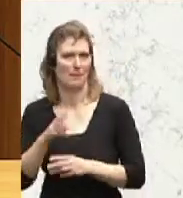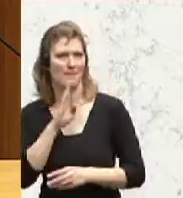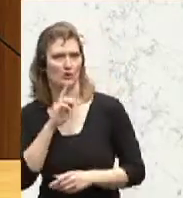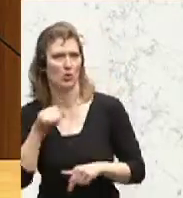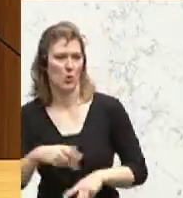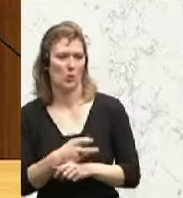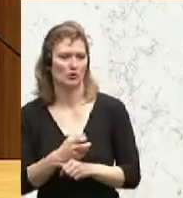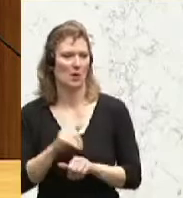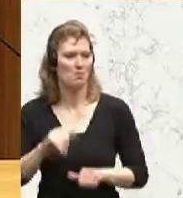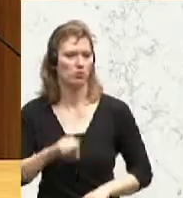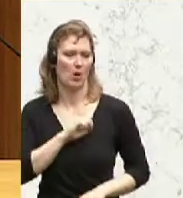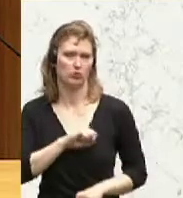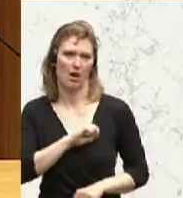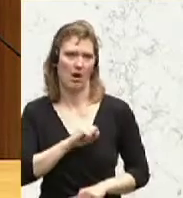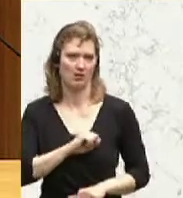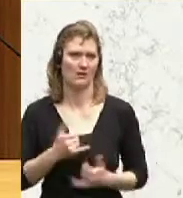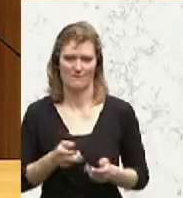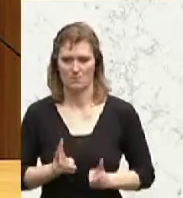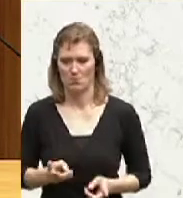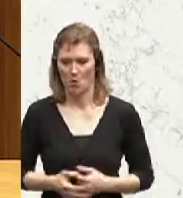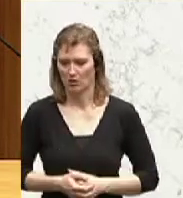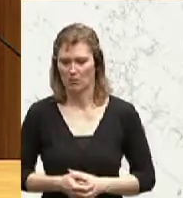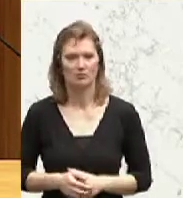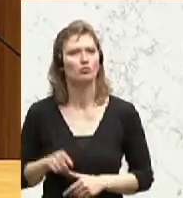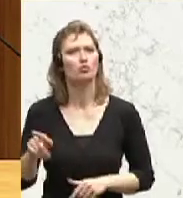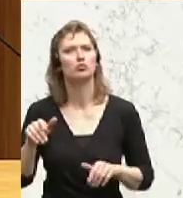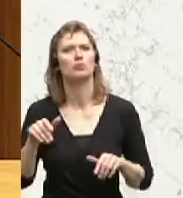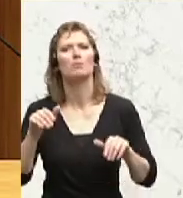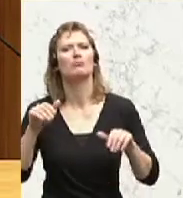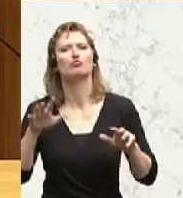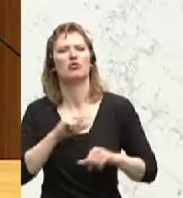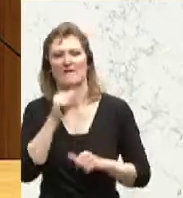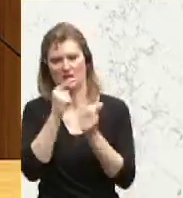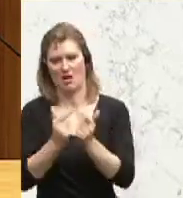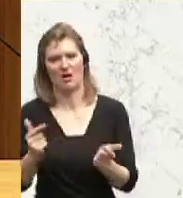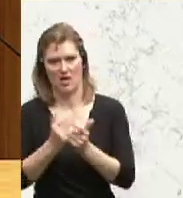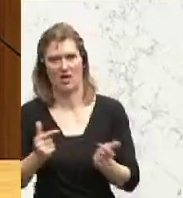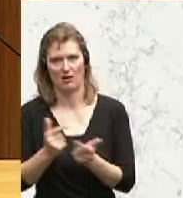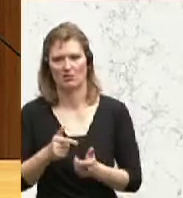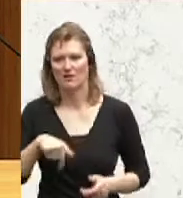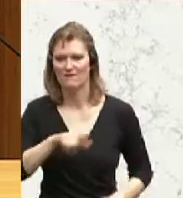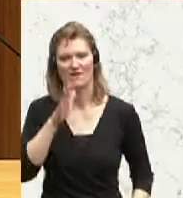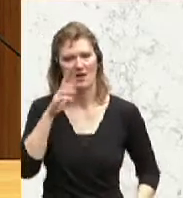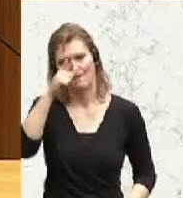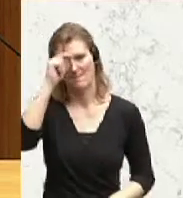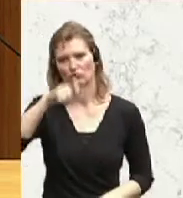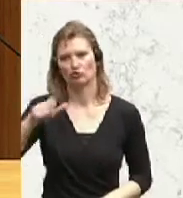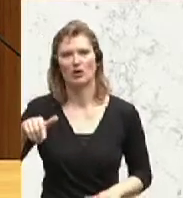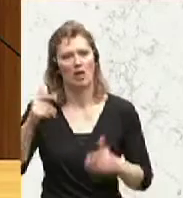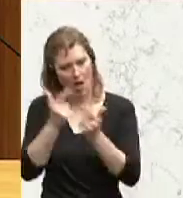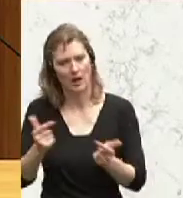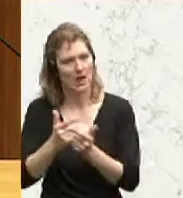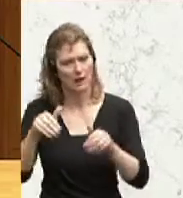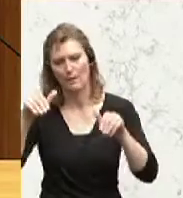auskommen müssen. Das werden Sie nicht zusammenbringen. Das werden wir den Menschen aber in Österreich auf jeden Fall